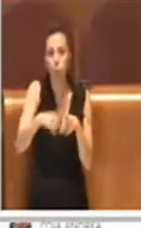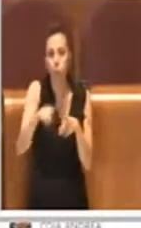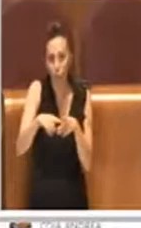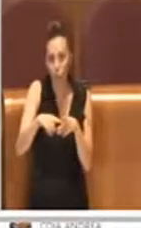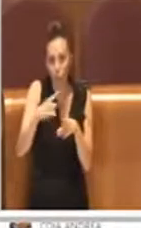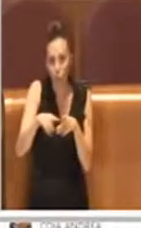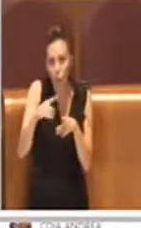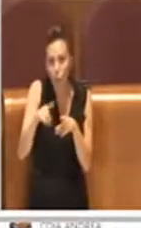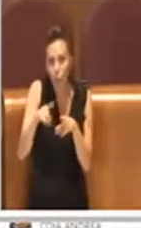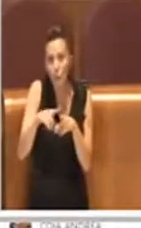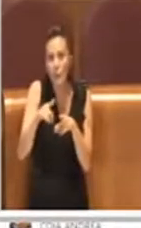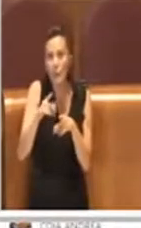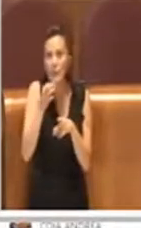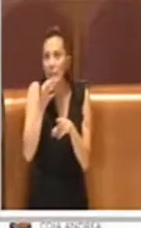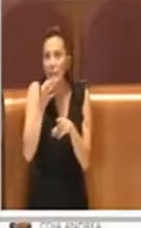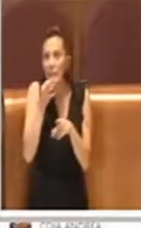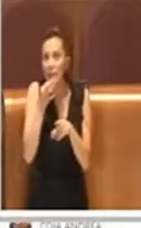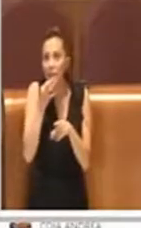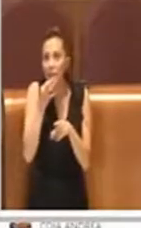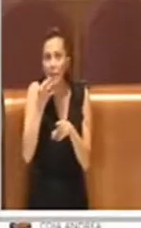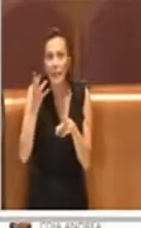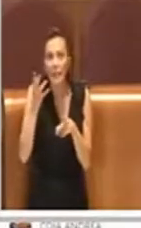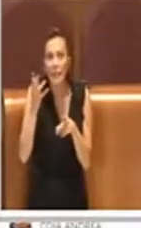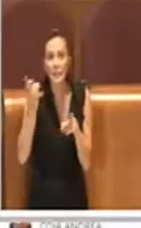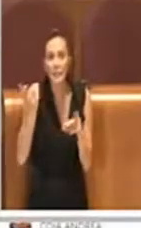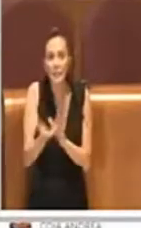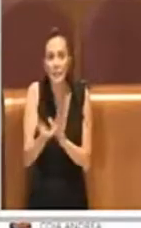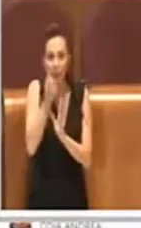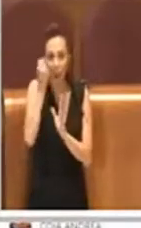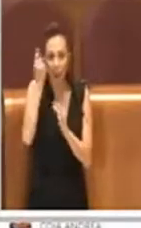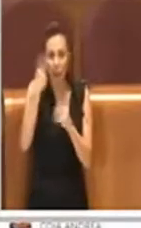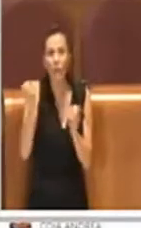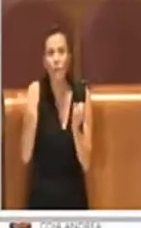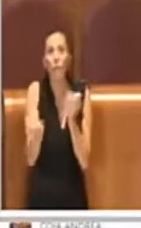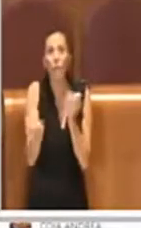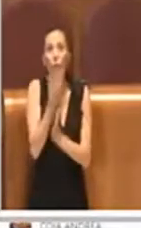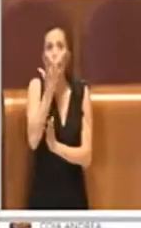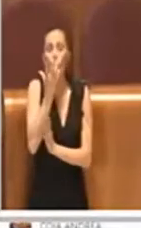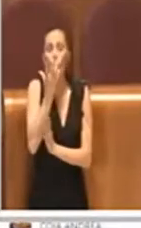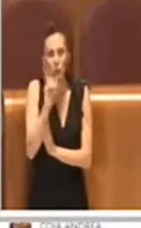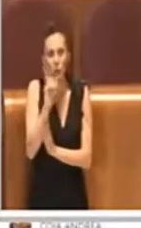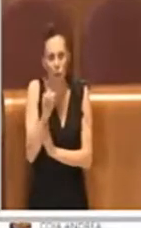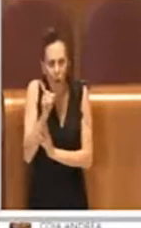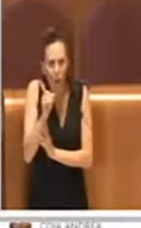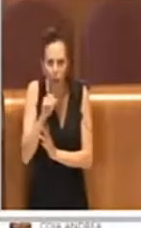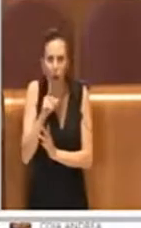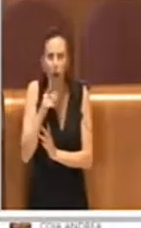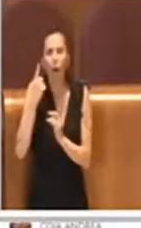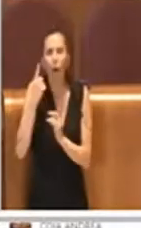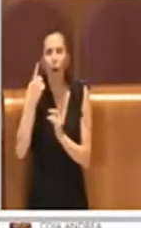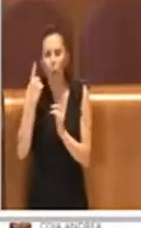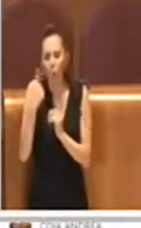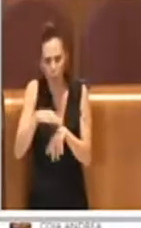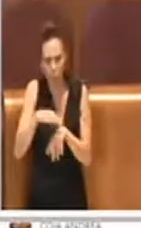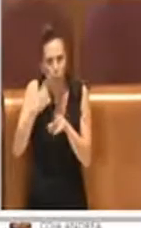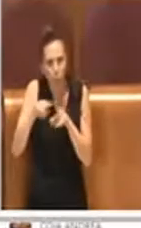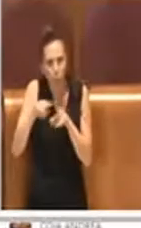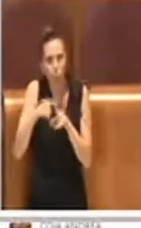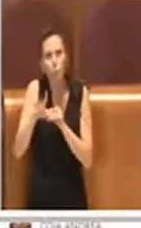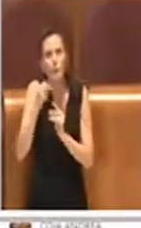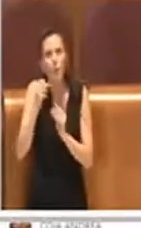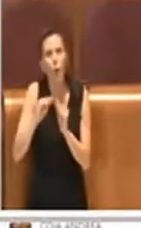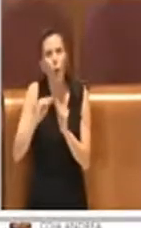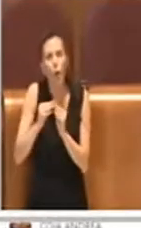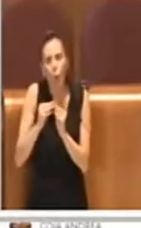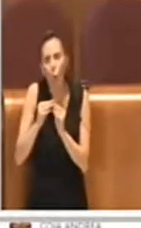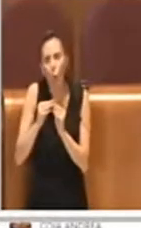fortuna, ma non è così, mutui si contraggono grazie a procedimenti amministrativi specifici che permettono all